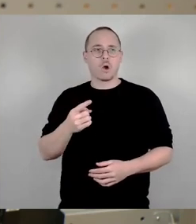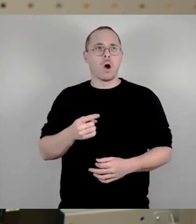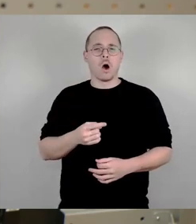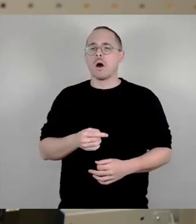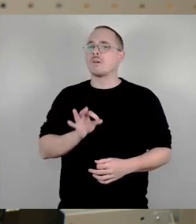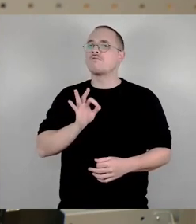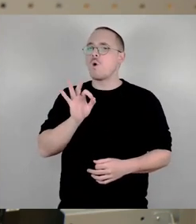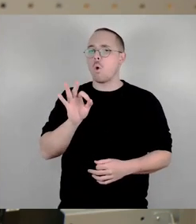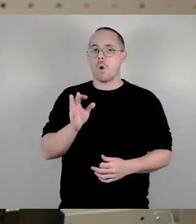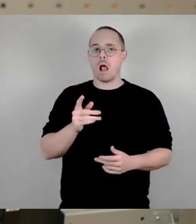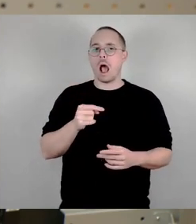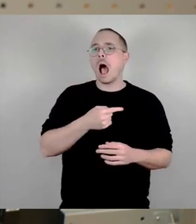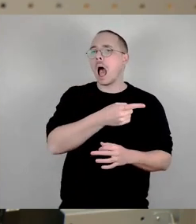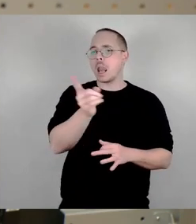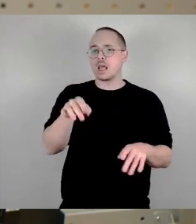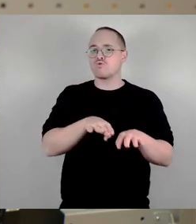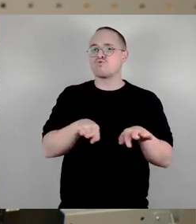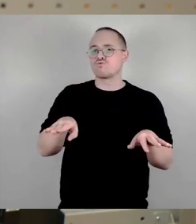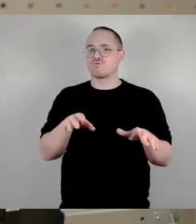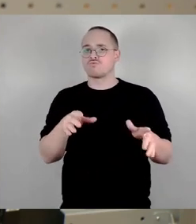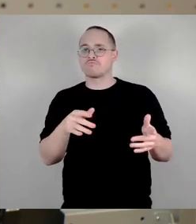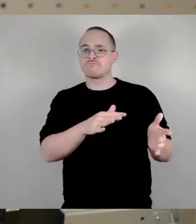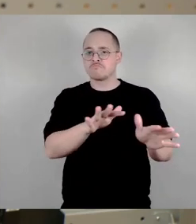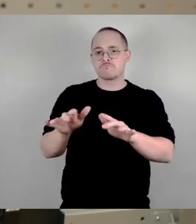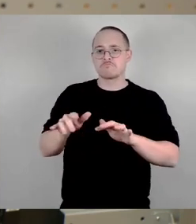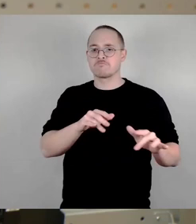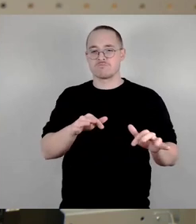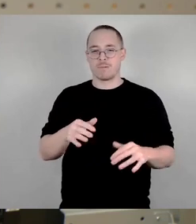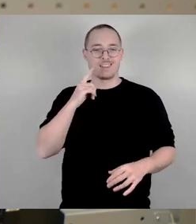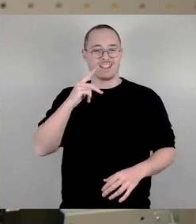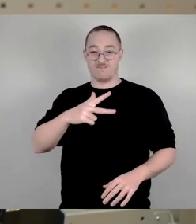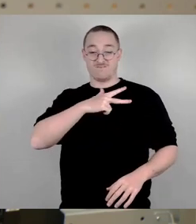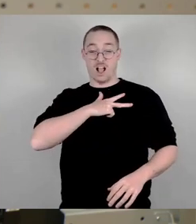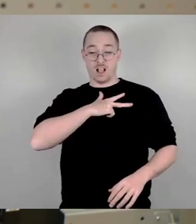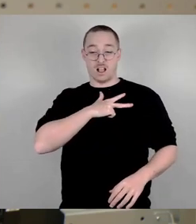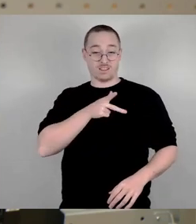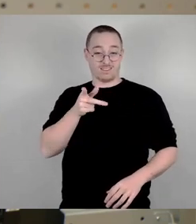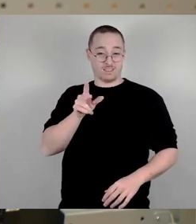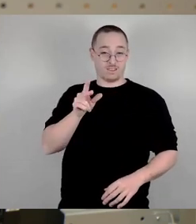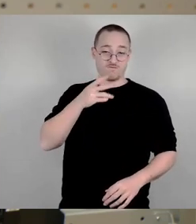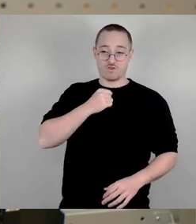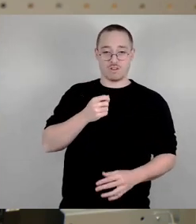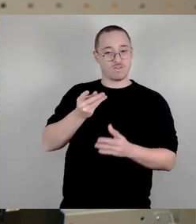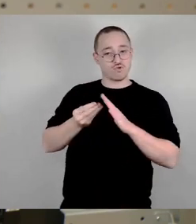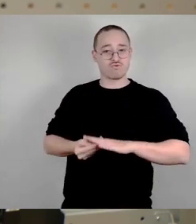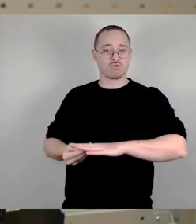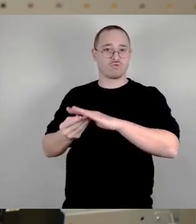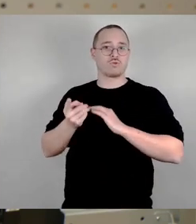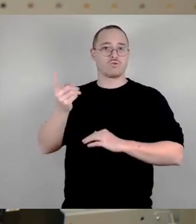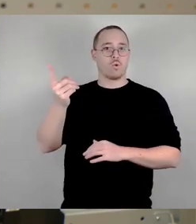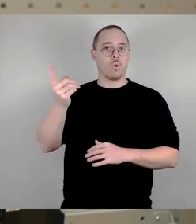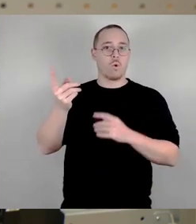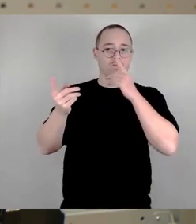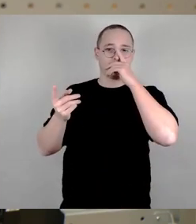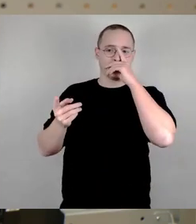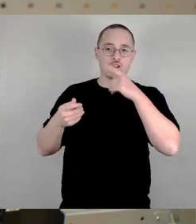natürlich für diejenigen, die sozusagen wie diese obskuren großen Spendenkammern bezahlen und die sozusagen die AfD groß gemacht hat und für